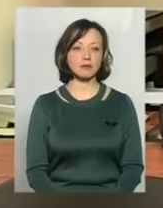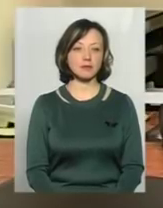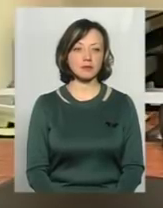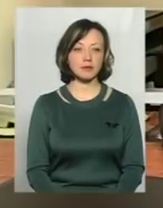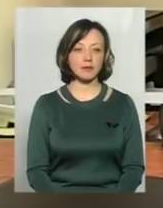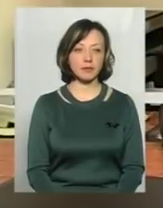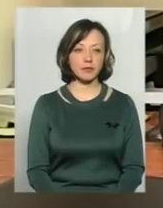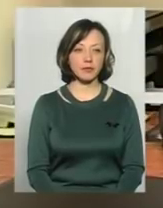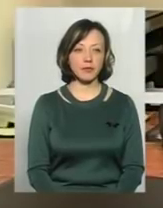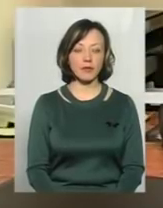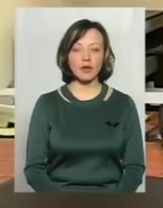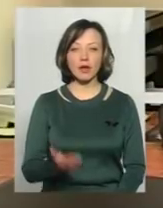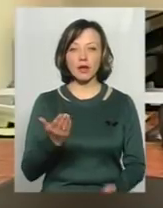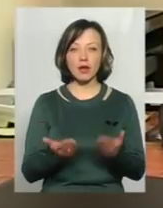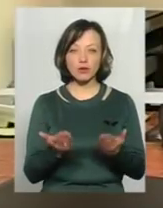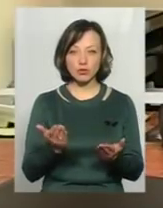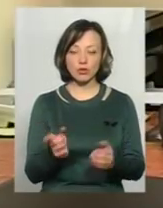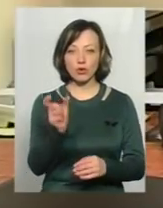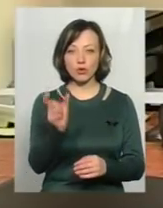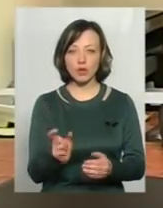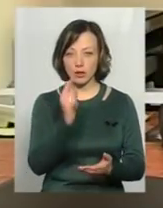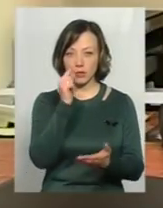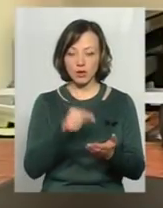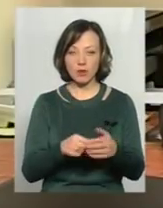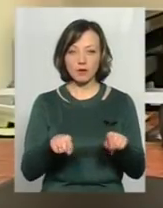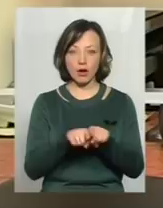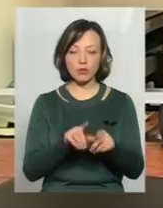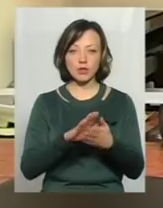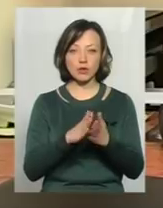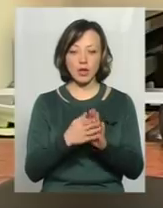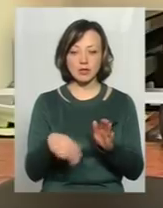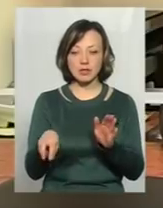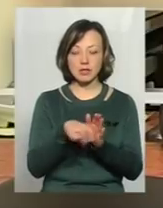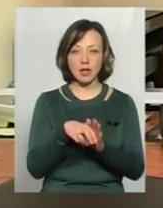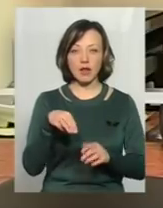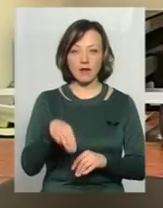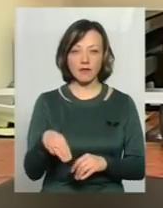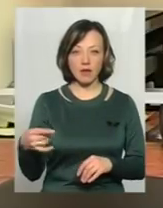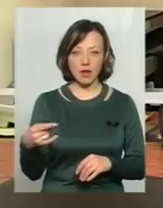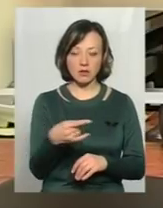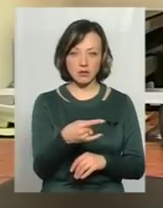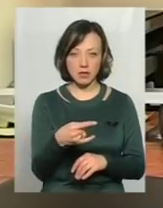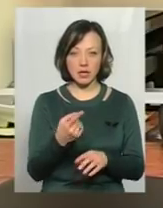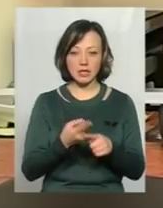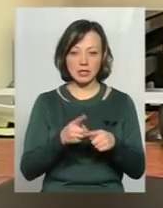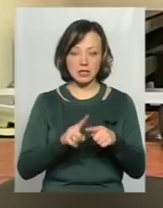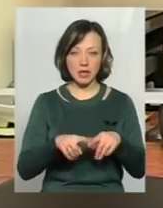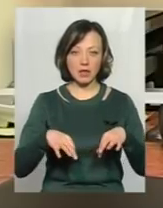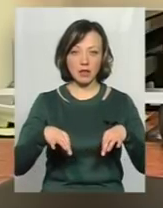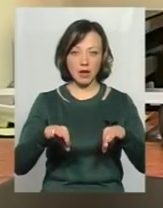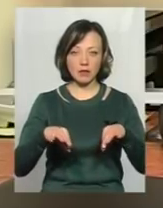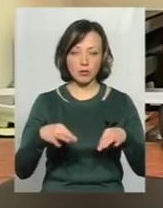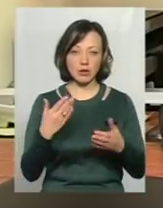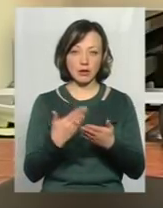Якщо людина потрапила в таку ситуацію, коли вона сіла в таксі, а даний транспортний засіб,